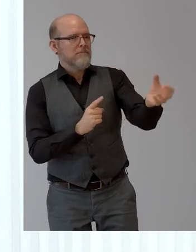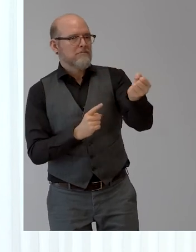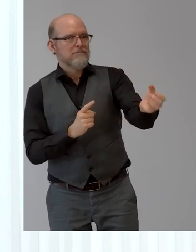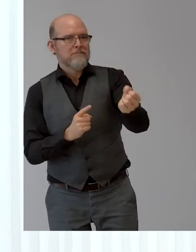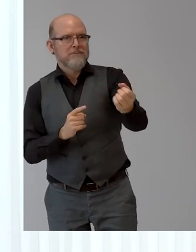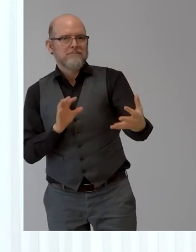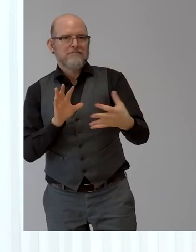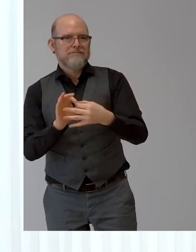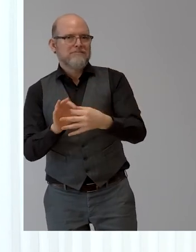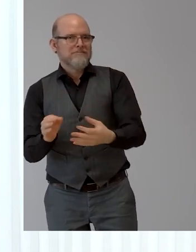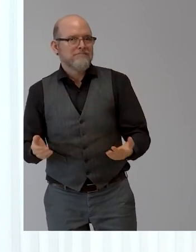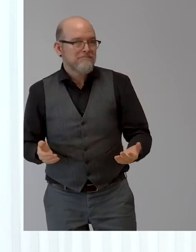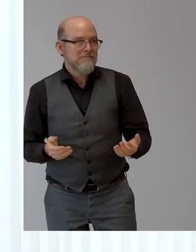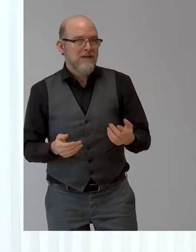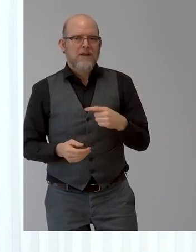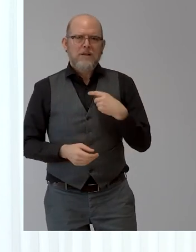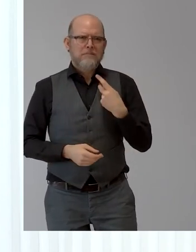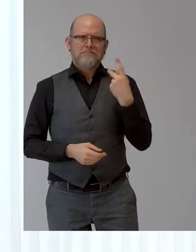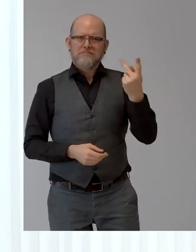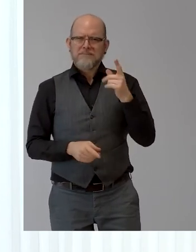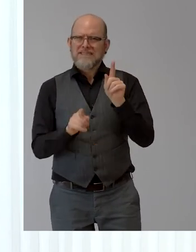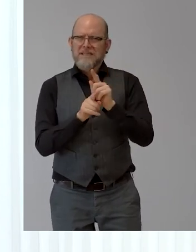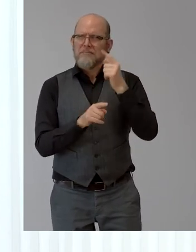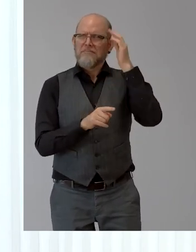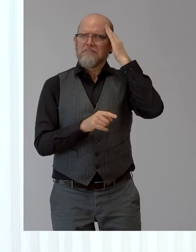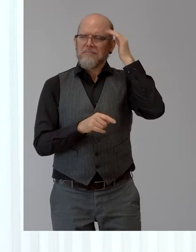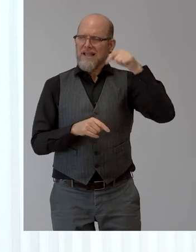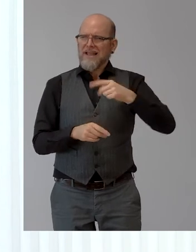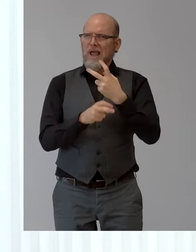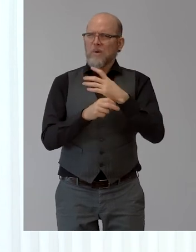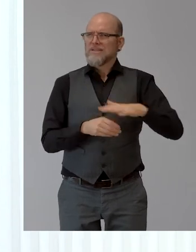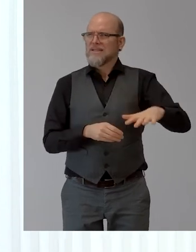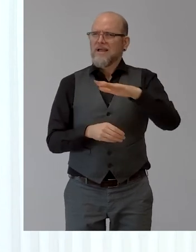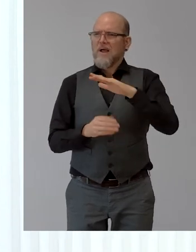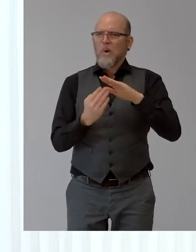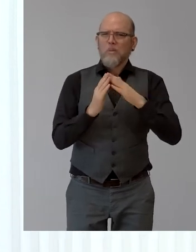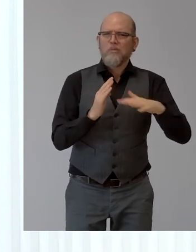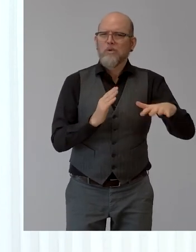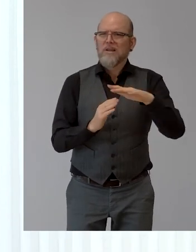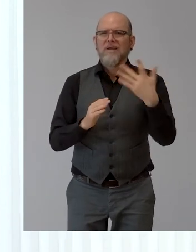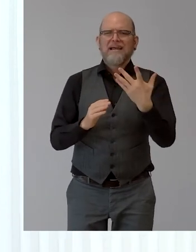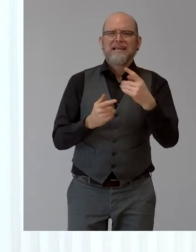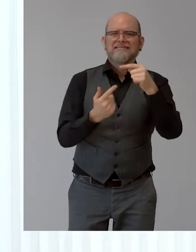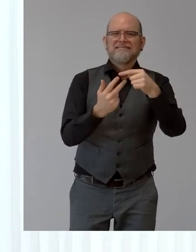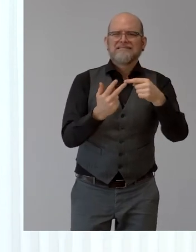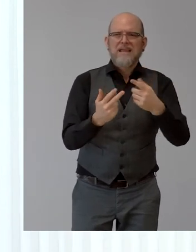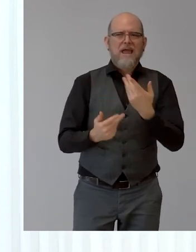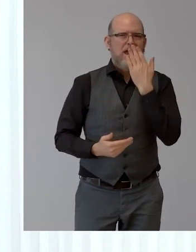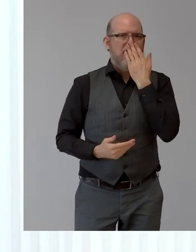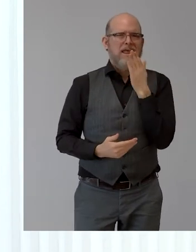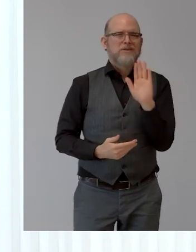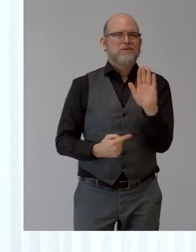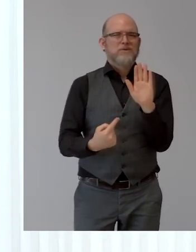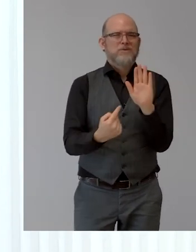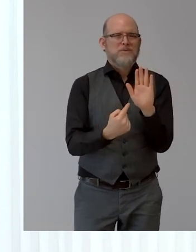the Austrian culture. both part of an Austrian society with its values. You're an experienced manager. You know not only the